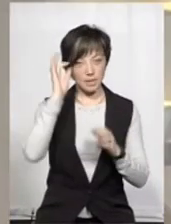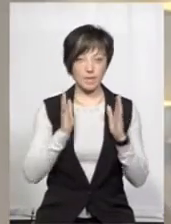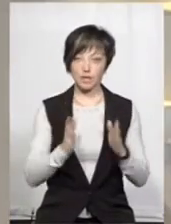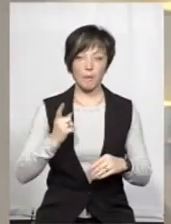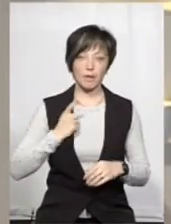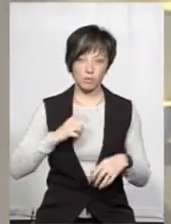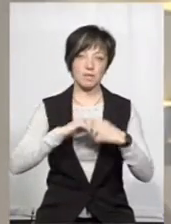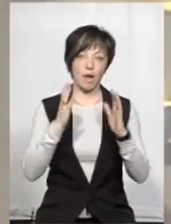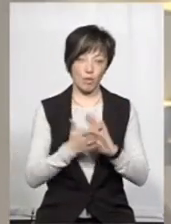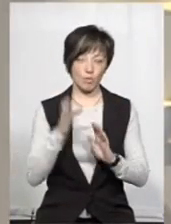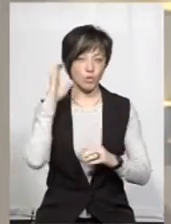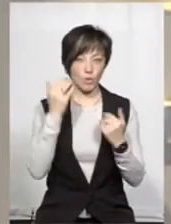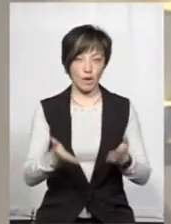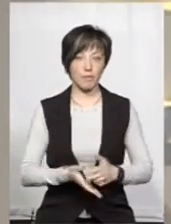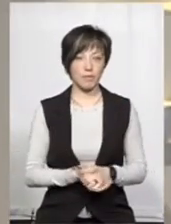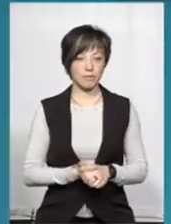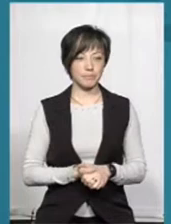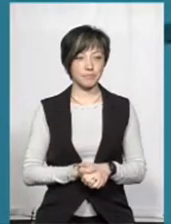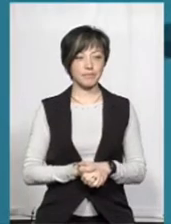лише патрульній, а загалом. Послухаємо.